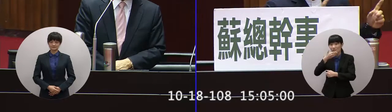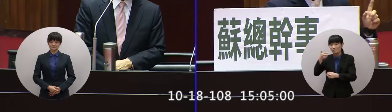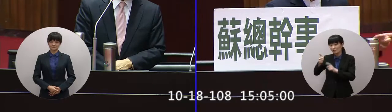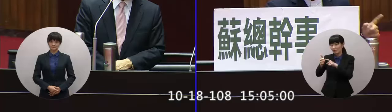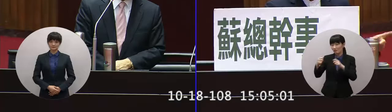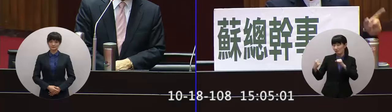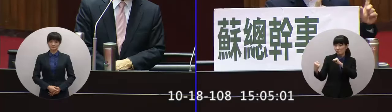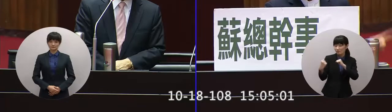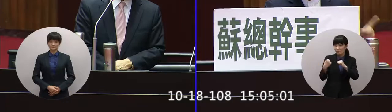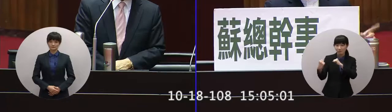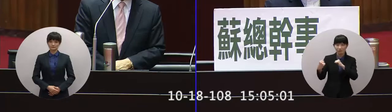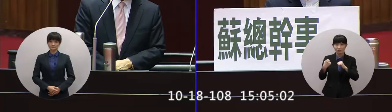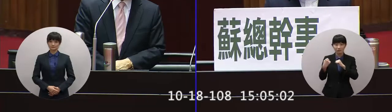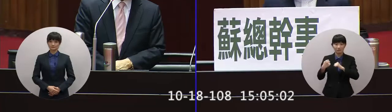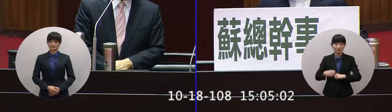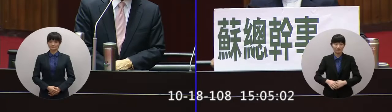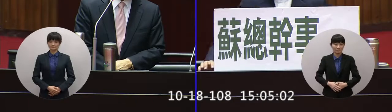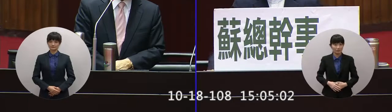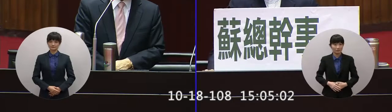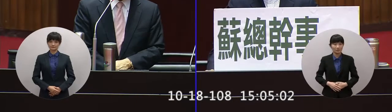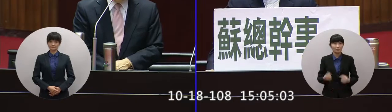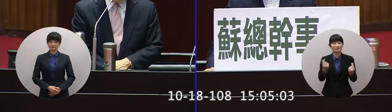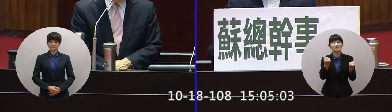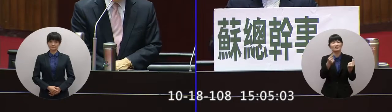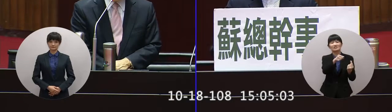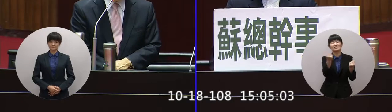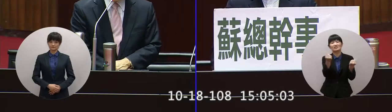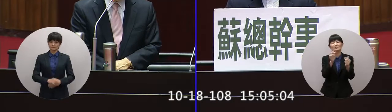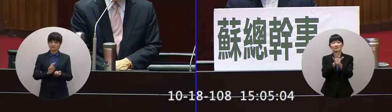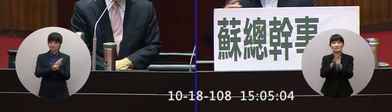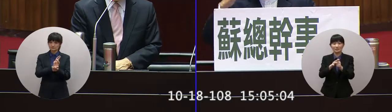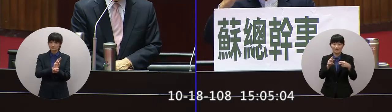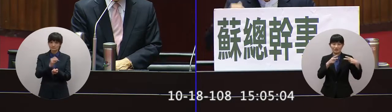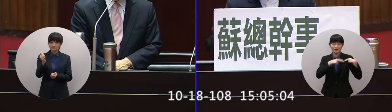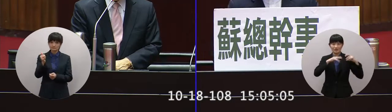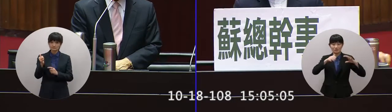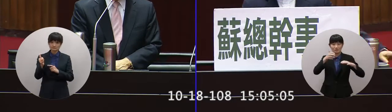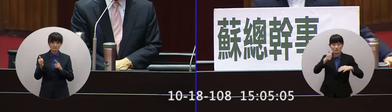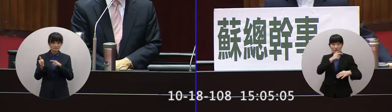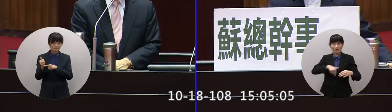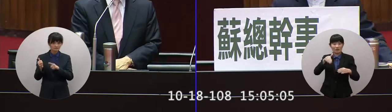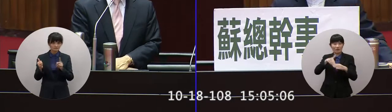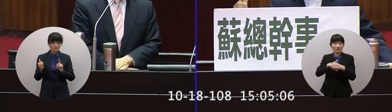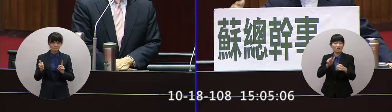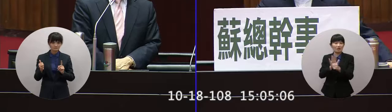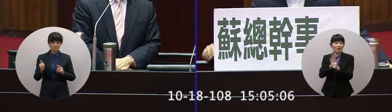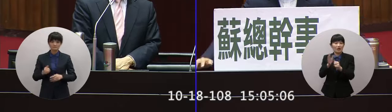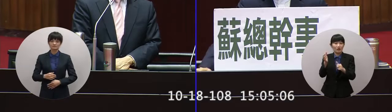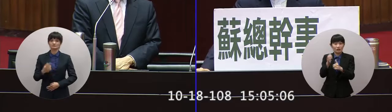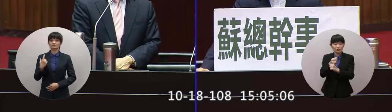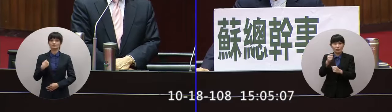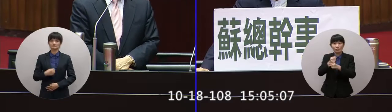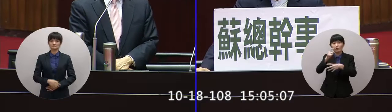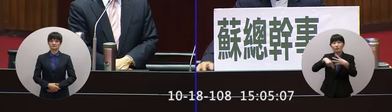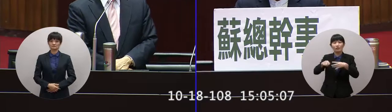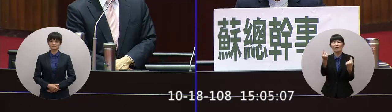蔡英文競選總幹事林萬利你需要你需要需要